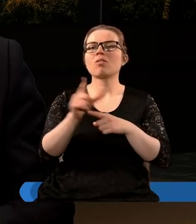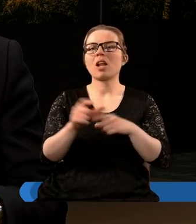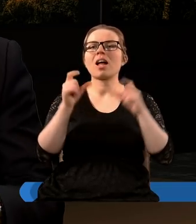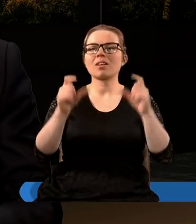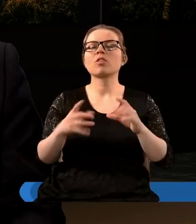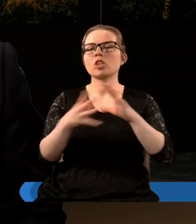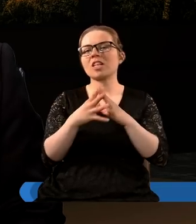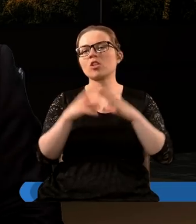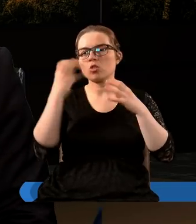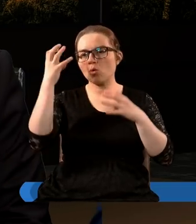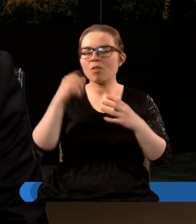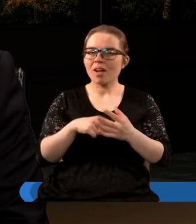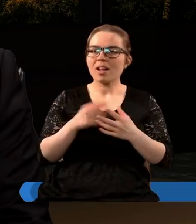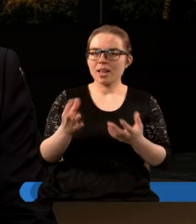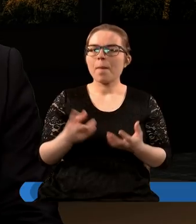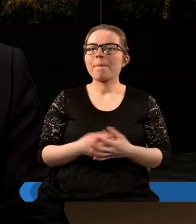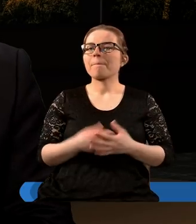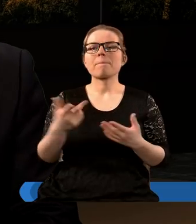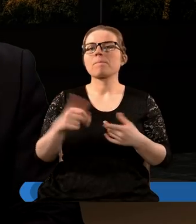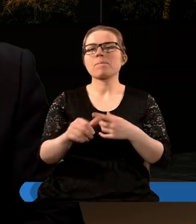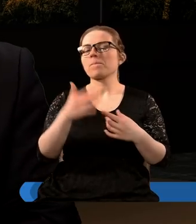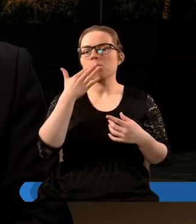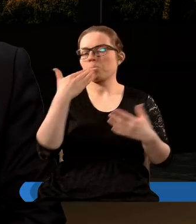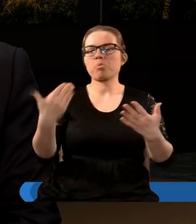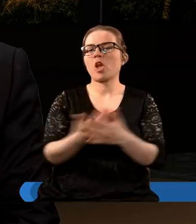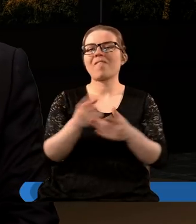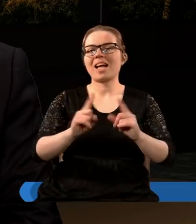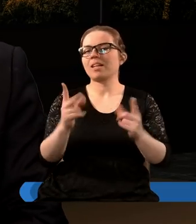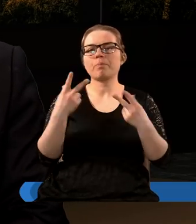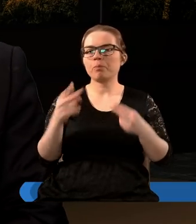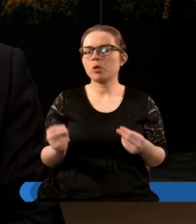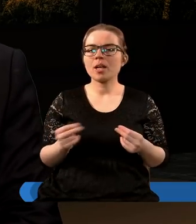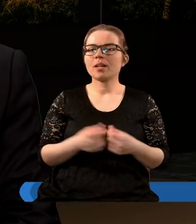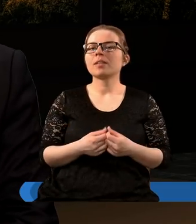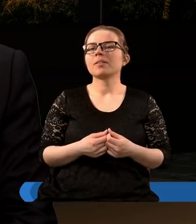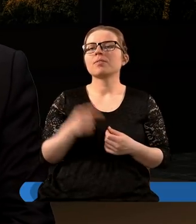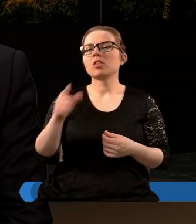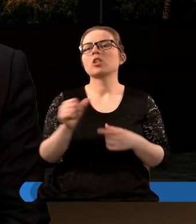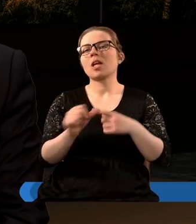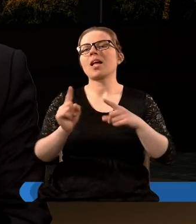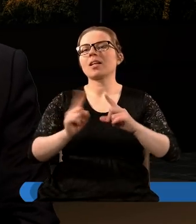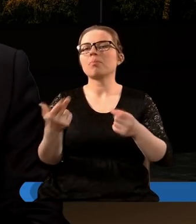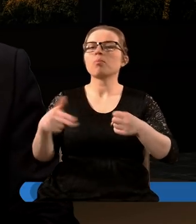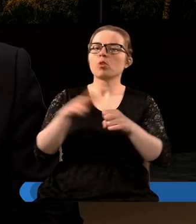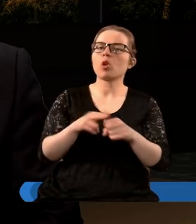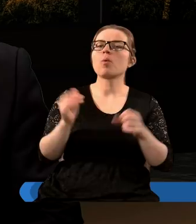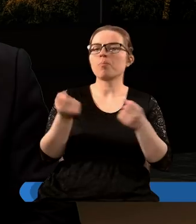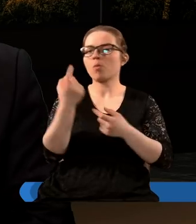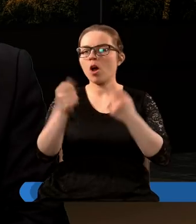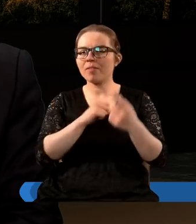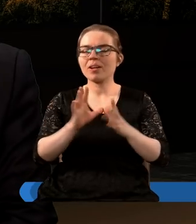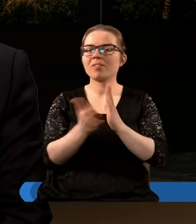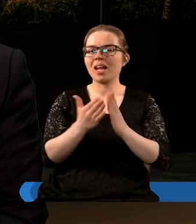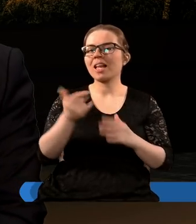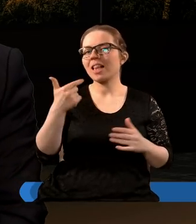trzeciego w dwunastym jest dziesięciu królów to nie jest nowy symbol który się pojawia w tym miejscu w apokalipsie to jest symbol który pojawia się w